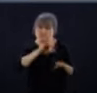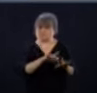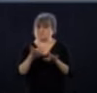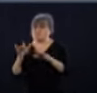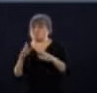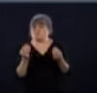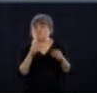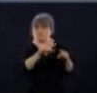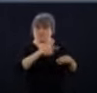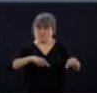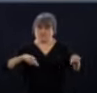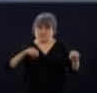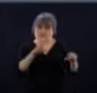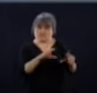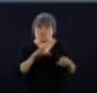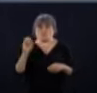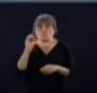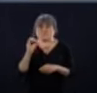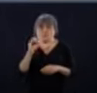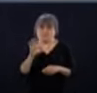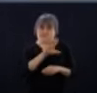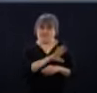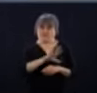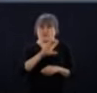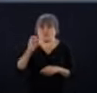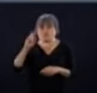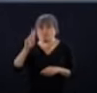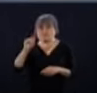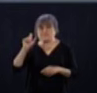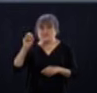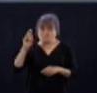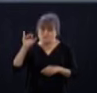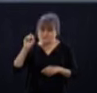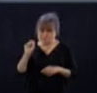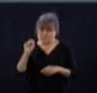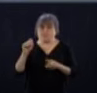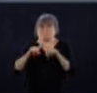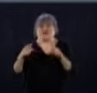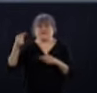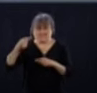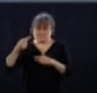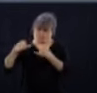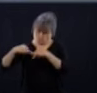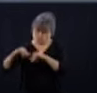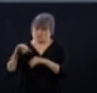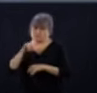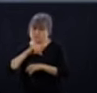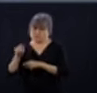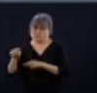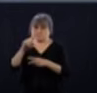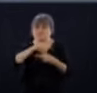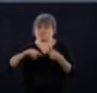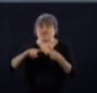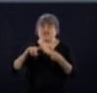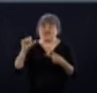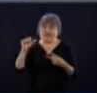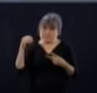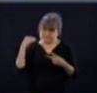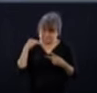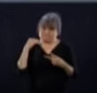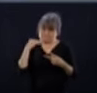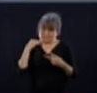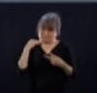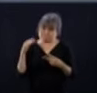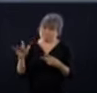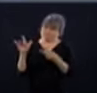'exception toutefois de Gatineau, donc dans le reste de l'Outaouais, dans la région de l'Abitibi, à Latuc et